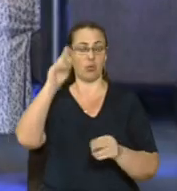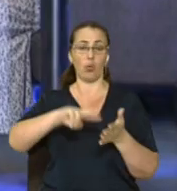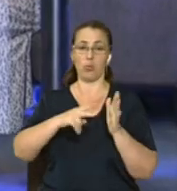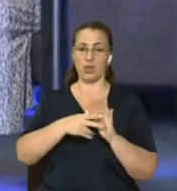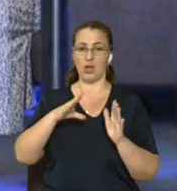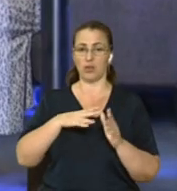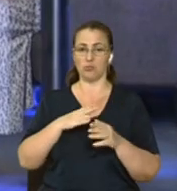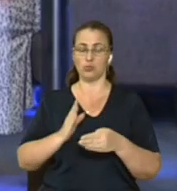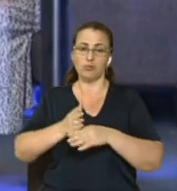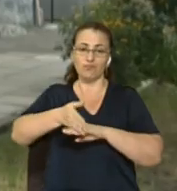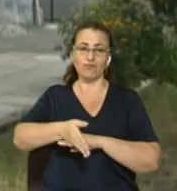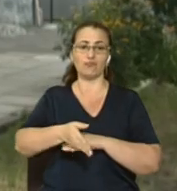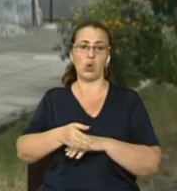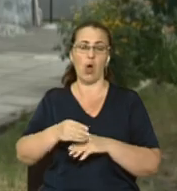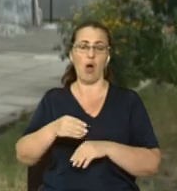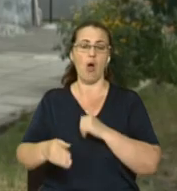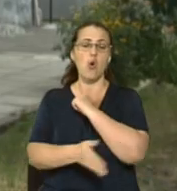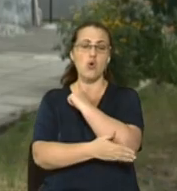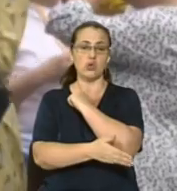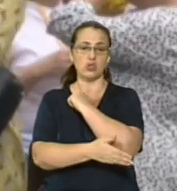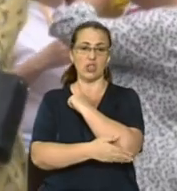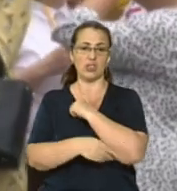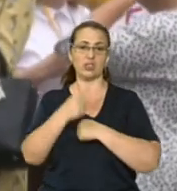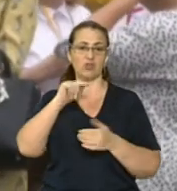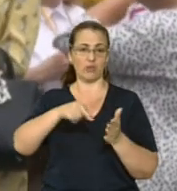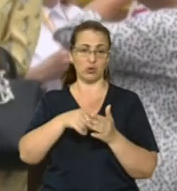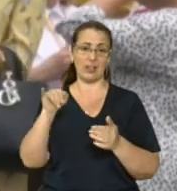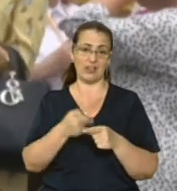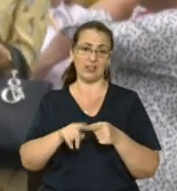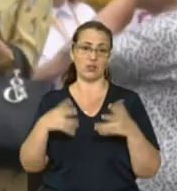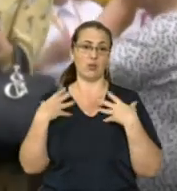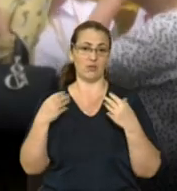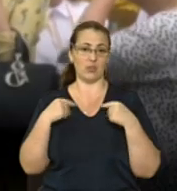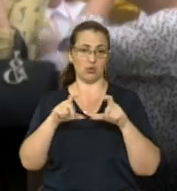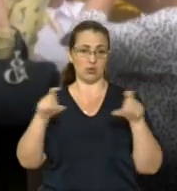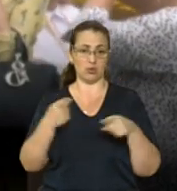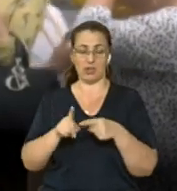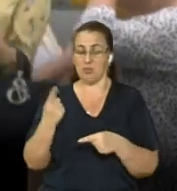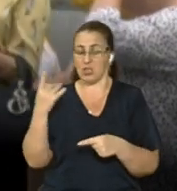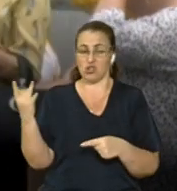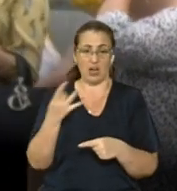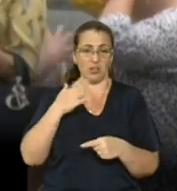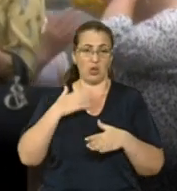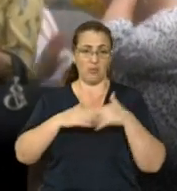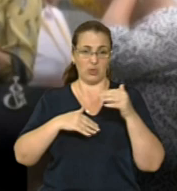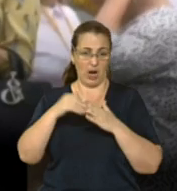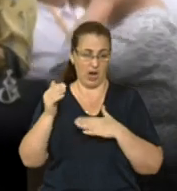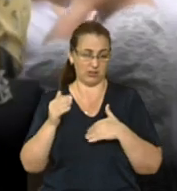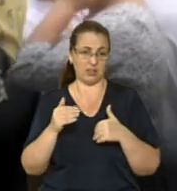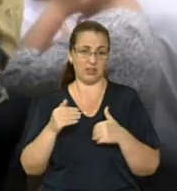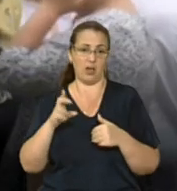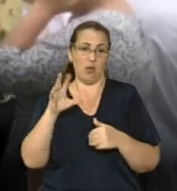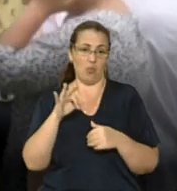відвідати професійне училище у Червонограді та цю львівську школу. Це вперше в моїй практиці міністра освіти і науки, тому що навчальні